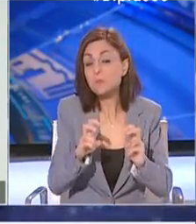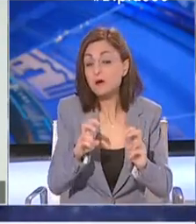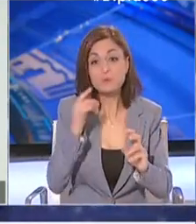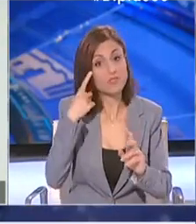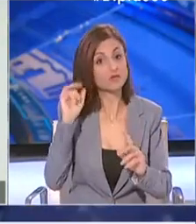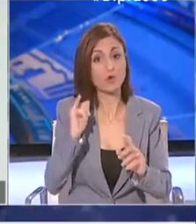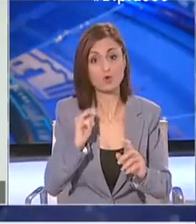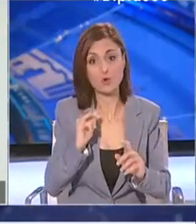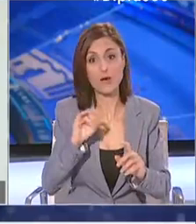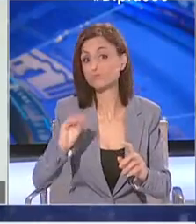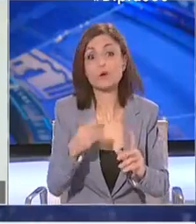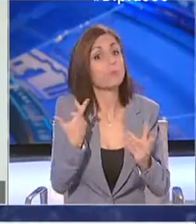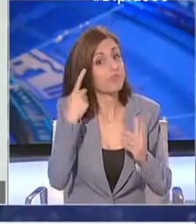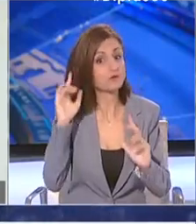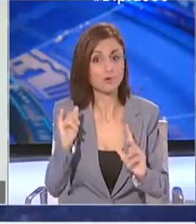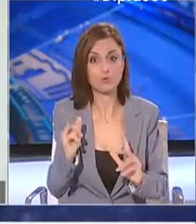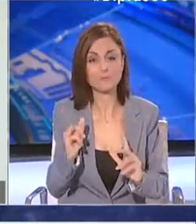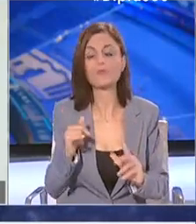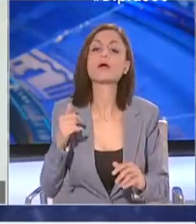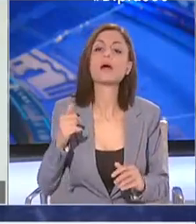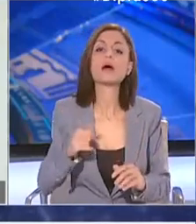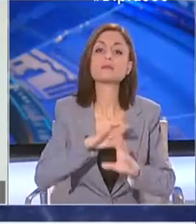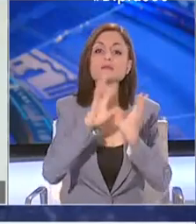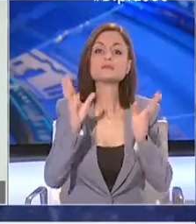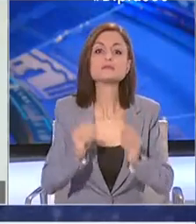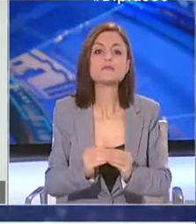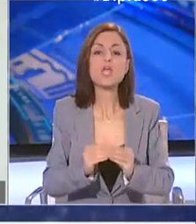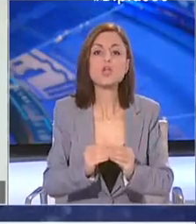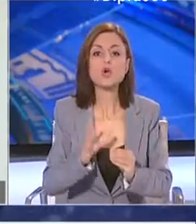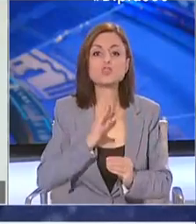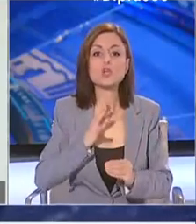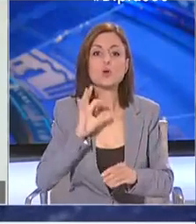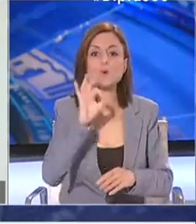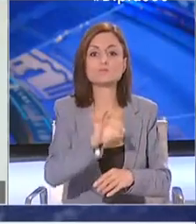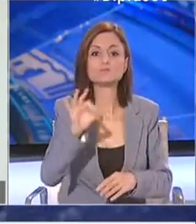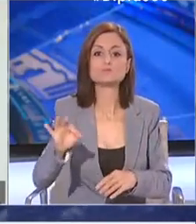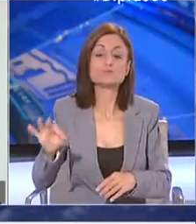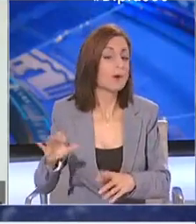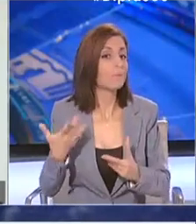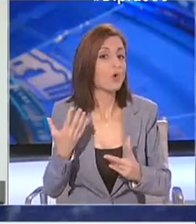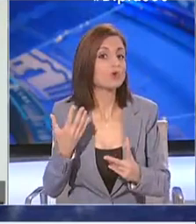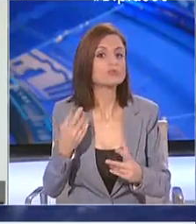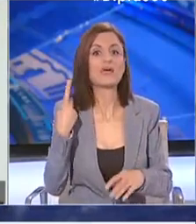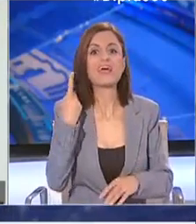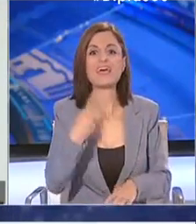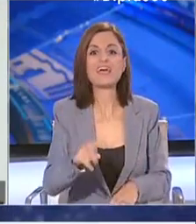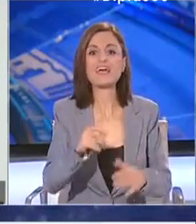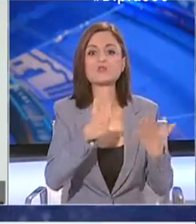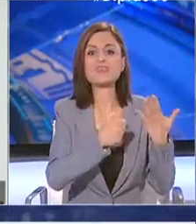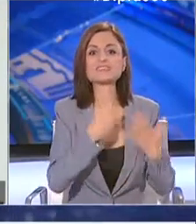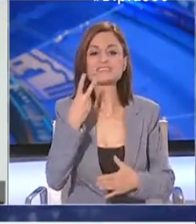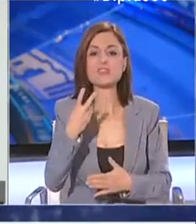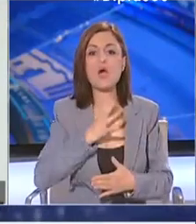Με βάση λοιπόν και τα σημερινά δεδομένα, ο συνολικός αριθμός των θετικών κρουσμάτων ανήρθε στα 162